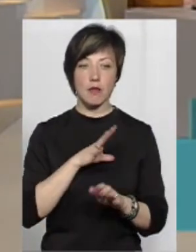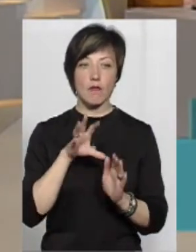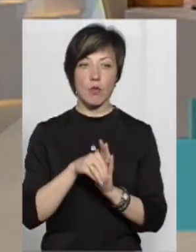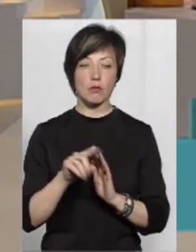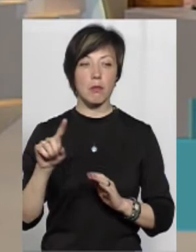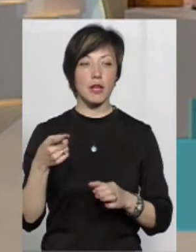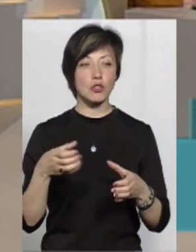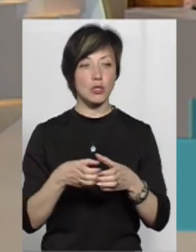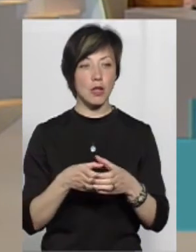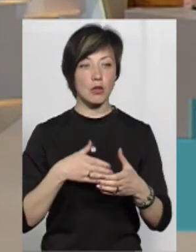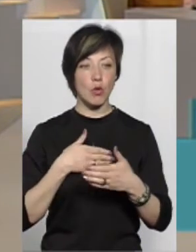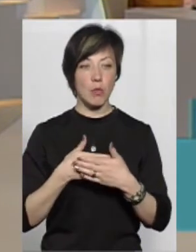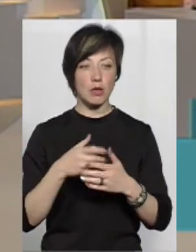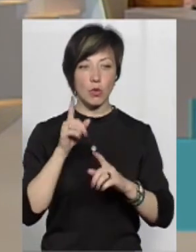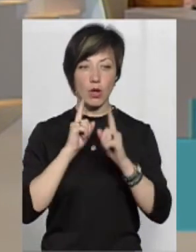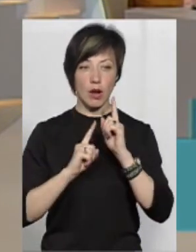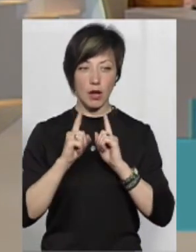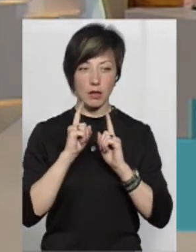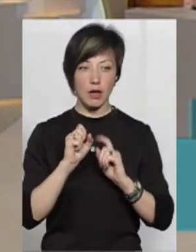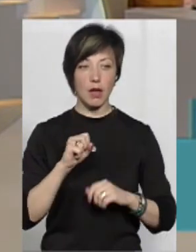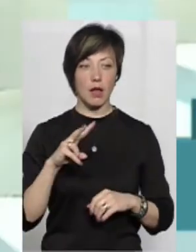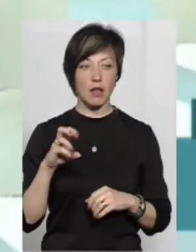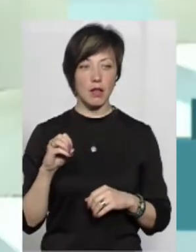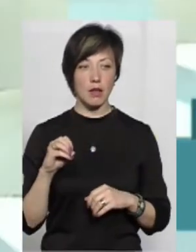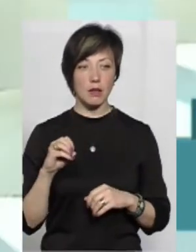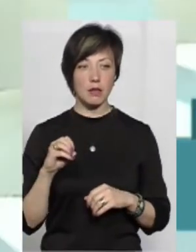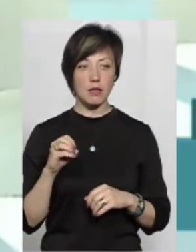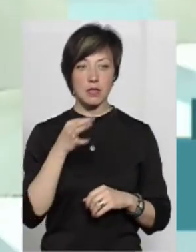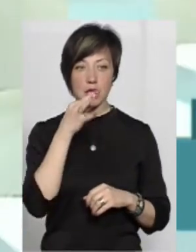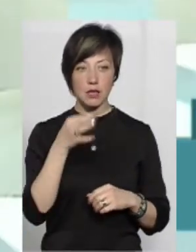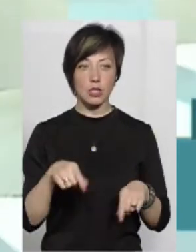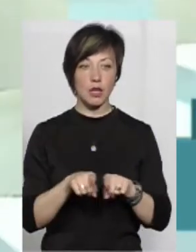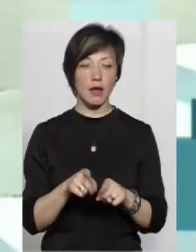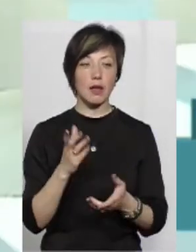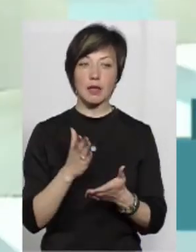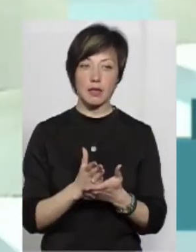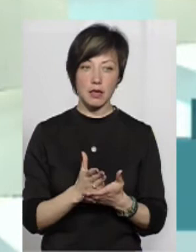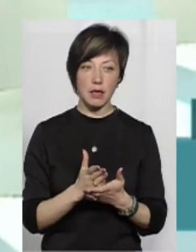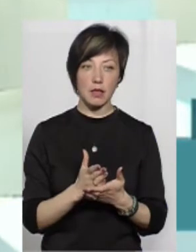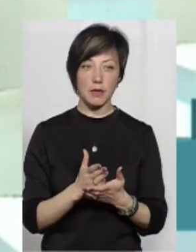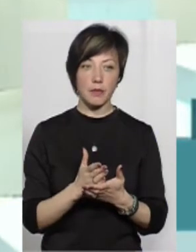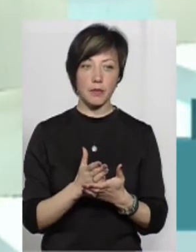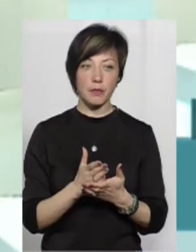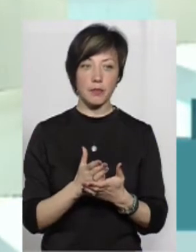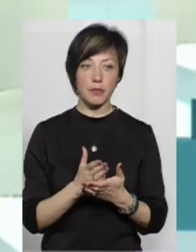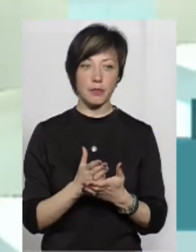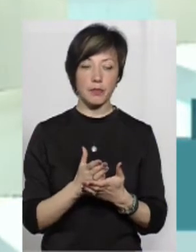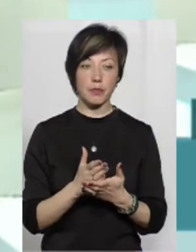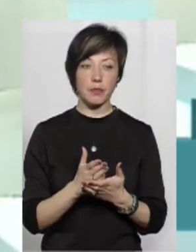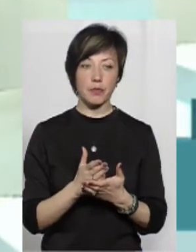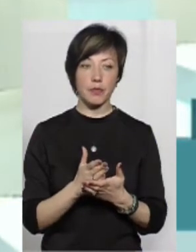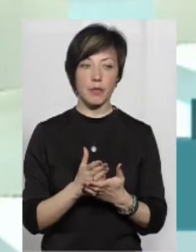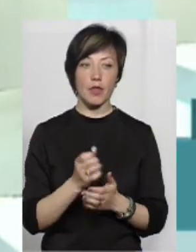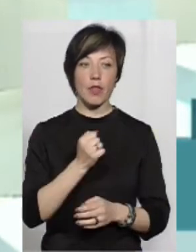перший склад громадської ради, але, можливо, скажу так, як воно є, вона буде не зовсім. Але